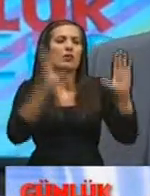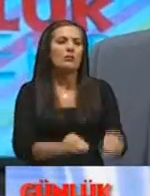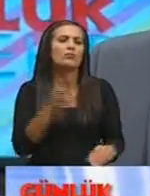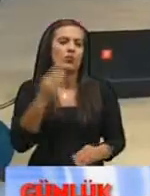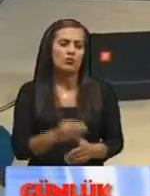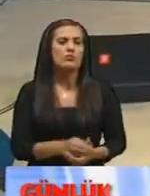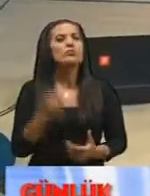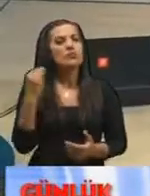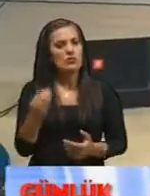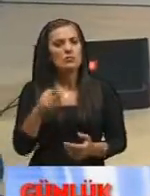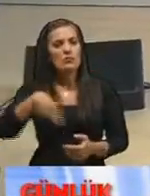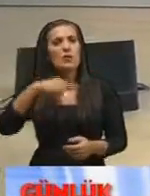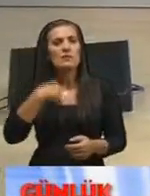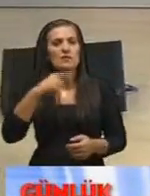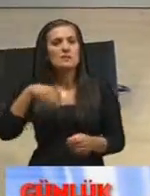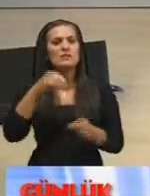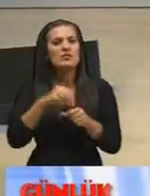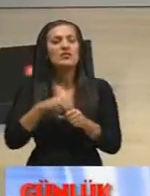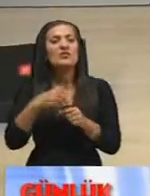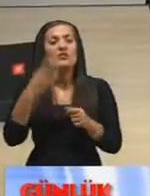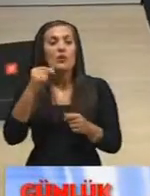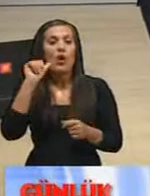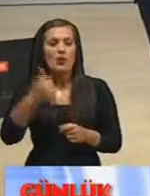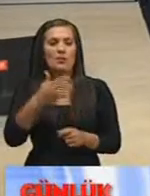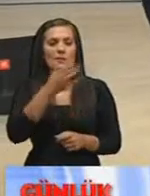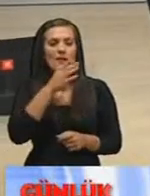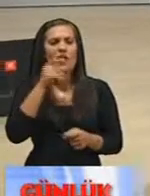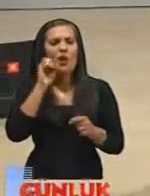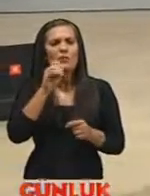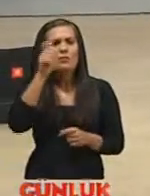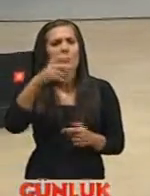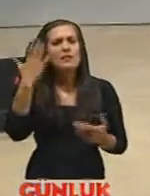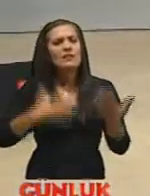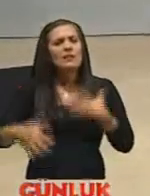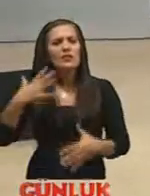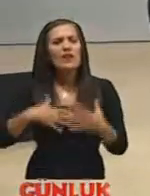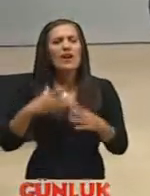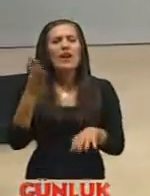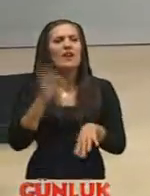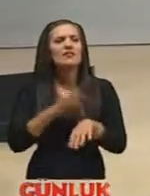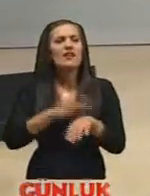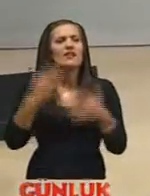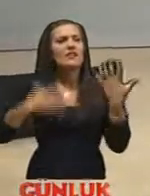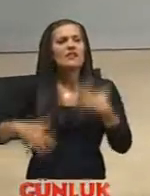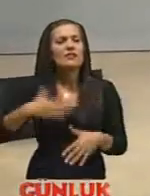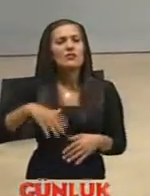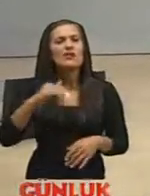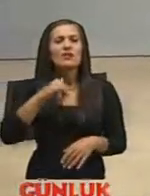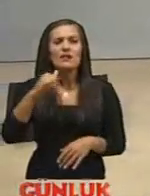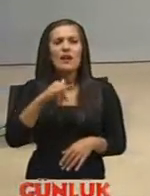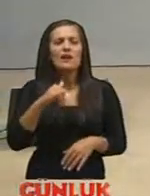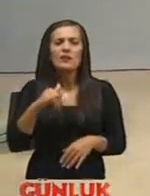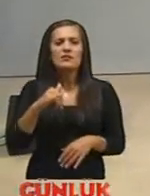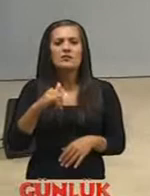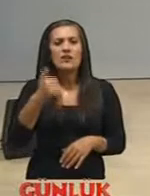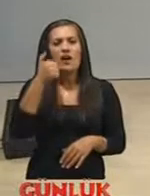alır tamam güzel yani bunlar bizim için kilit bilgiler eğitmenim orada giyiniyor kaç dakikada giyiniyoruz hocam? yaklaşık